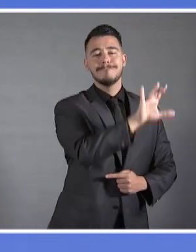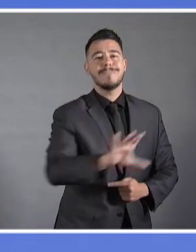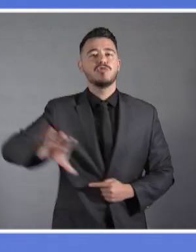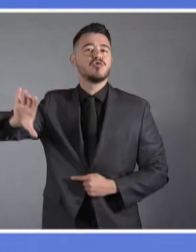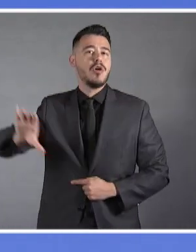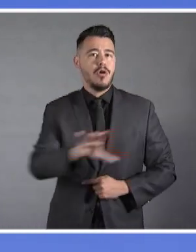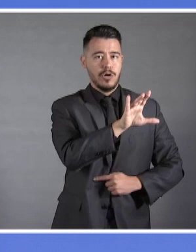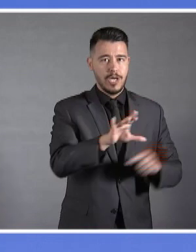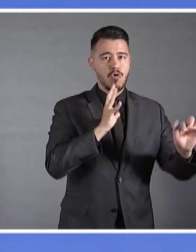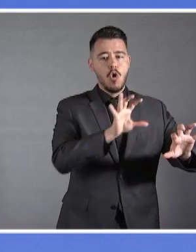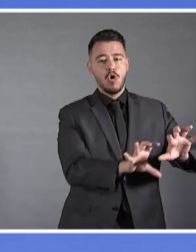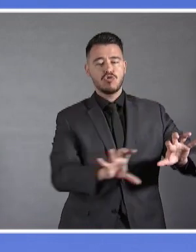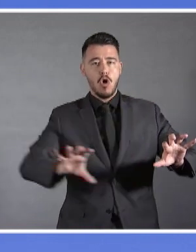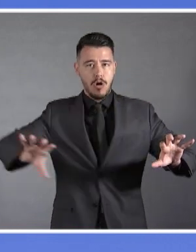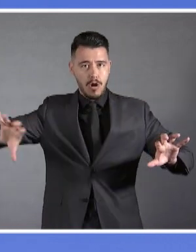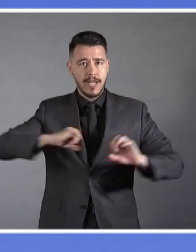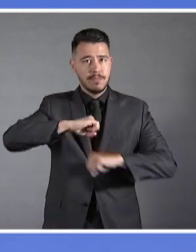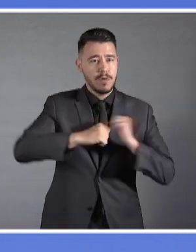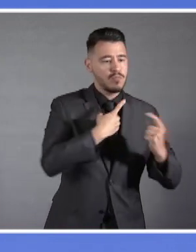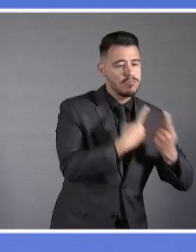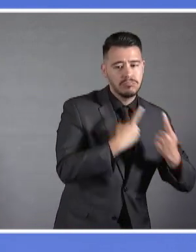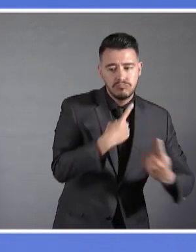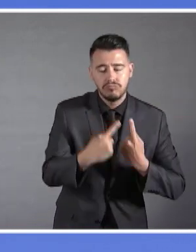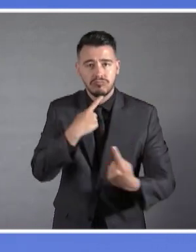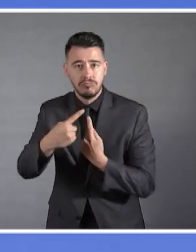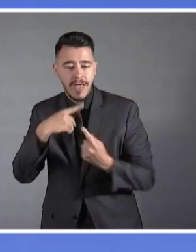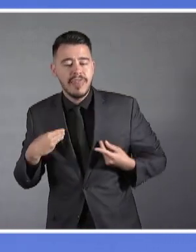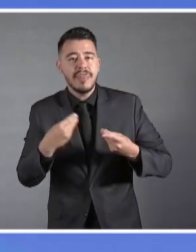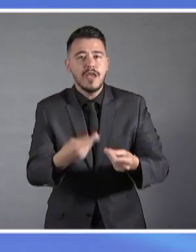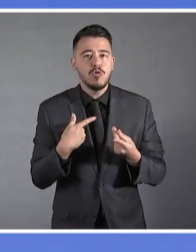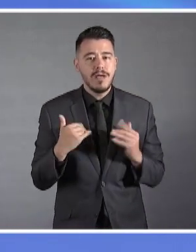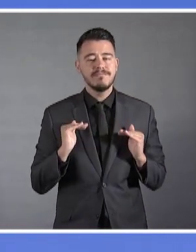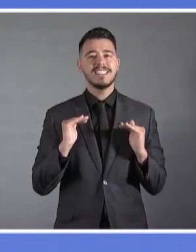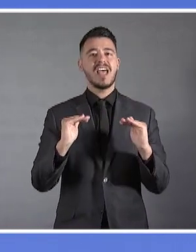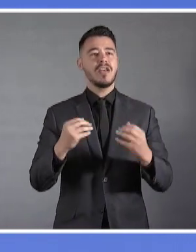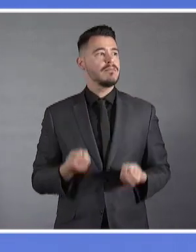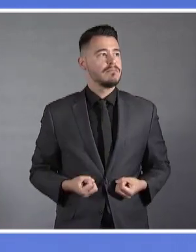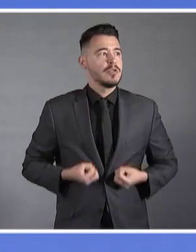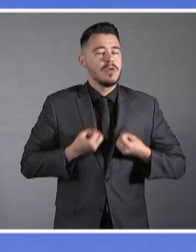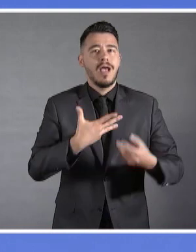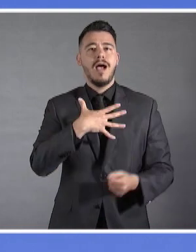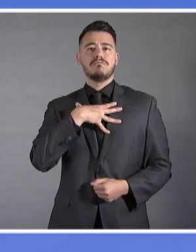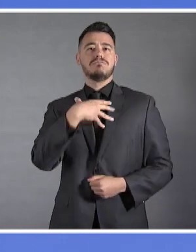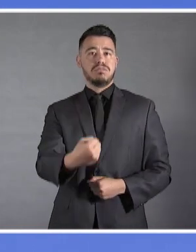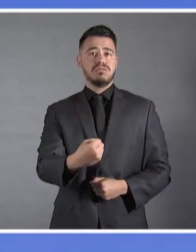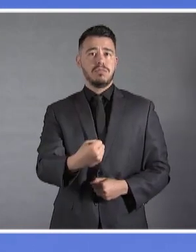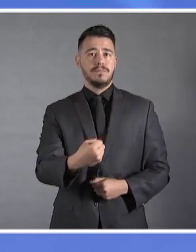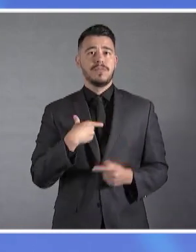όχι μόνο. Είναι σε θέση να αναλαμβάνει πρωτοβουλίες στο όνομα της Διεθνούς Ασφάλειας, της